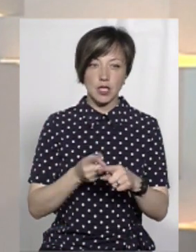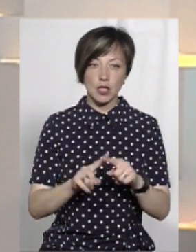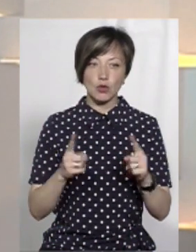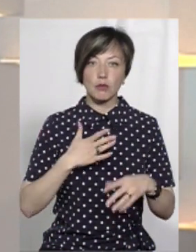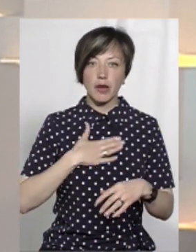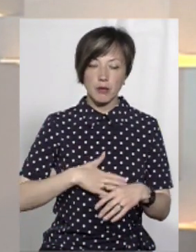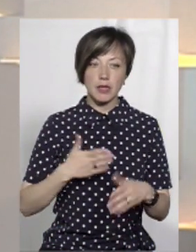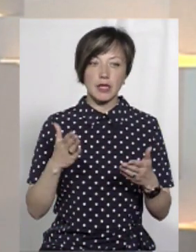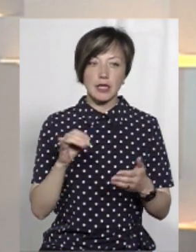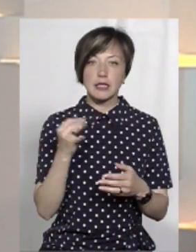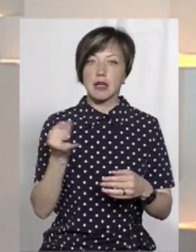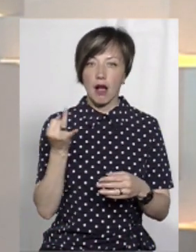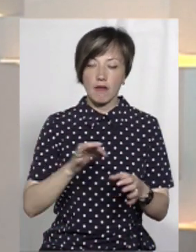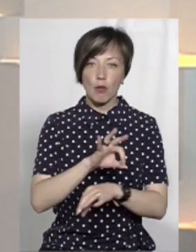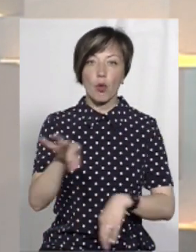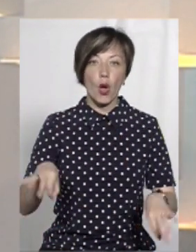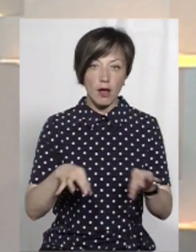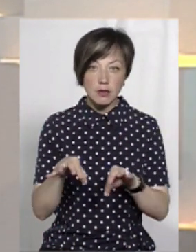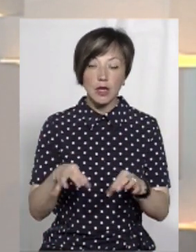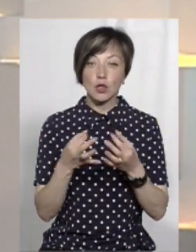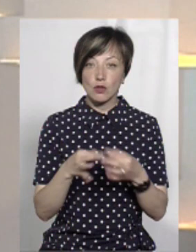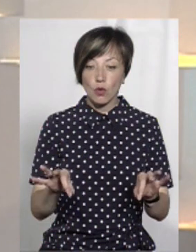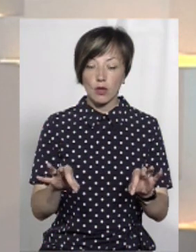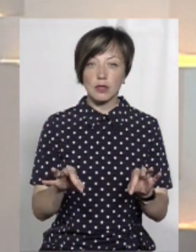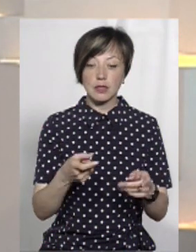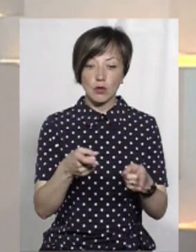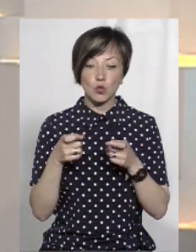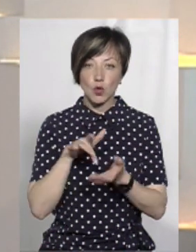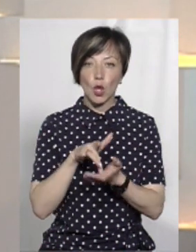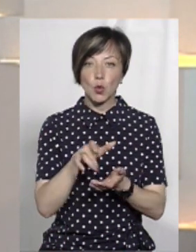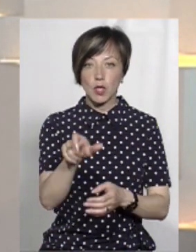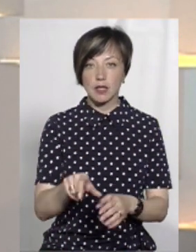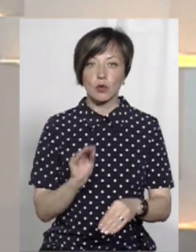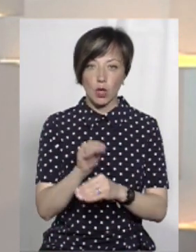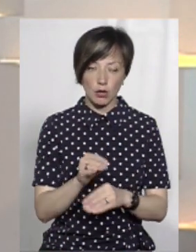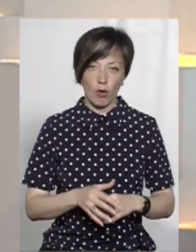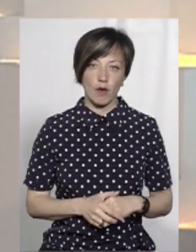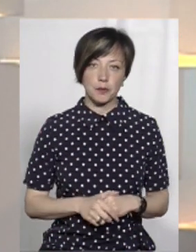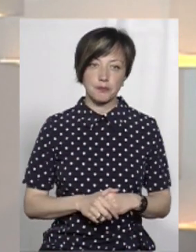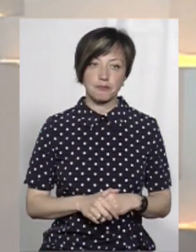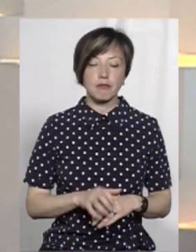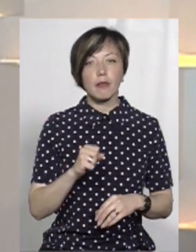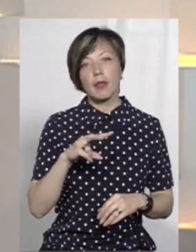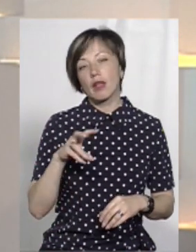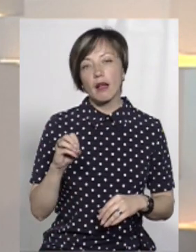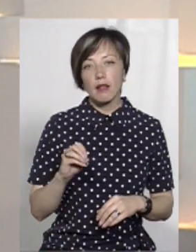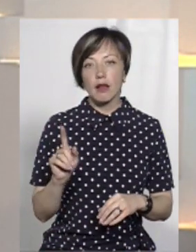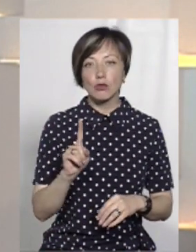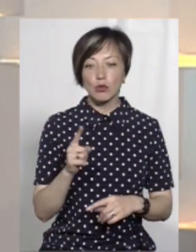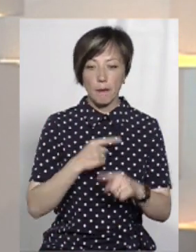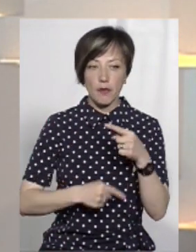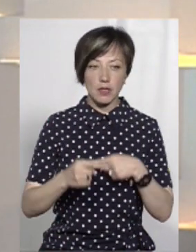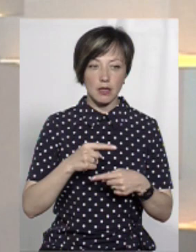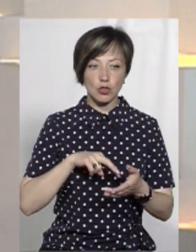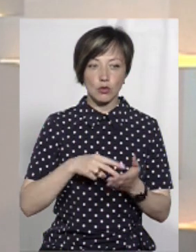це дуже приємний такий і цікавий проєкт, який дозволить нам затягнути туриста додатково. Але щодо,